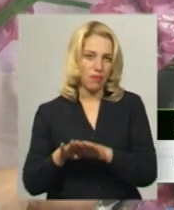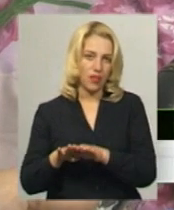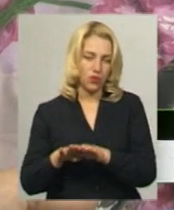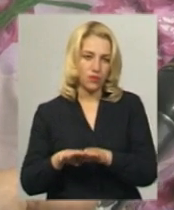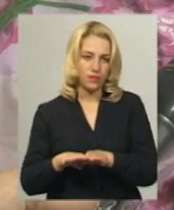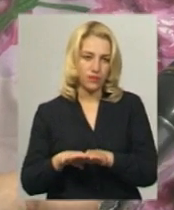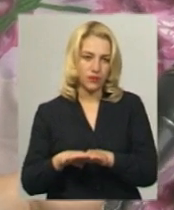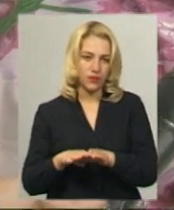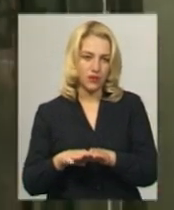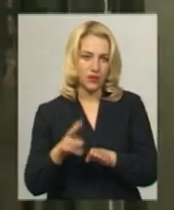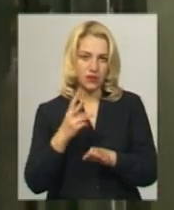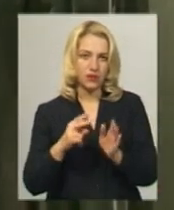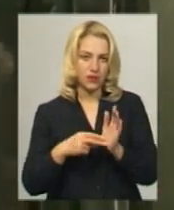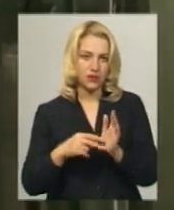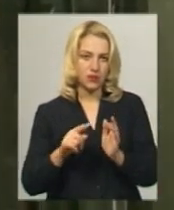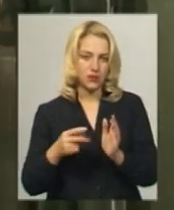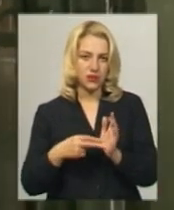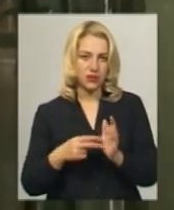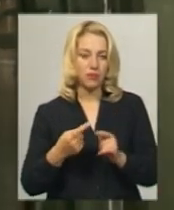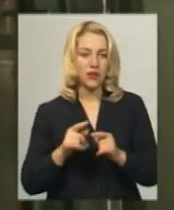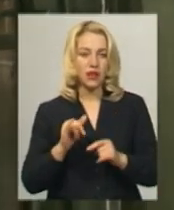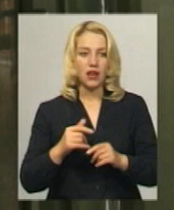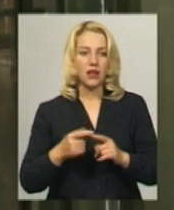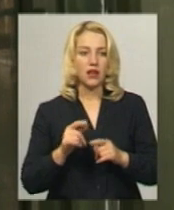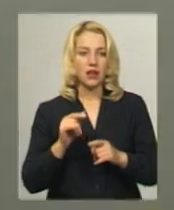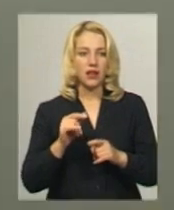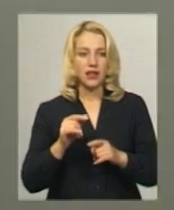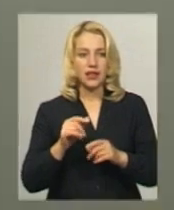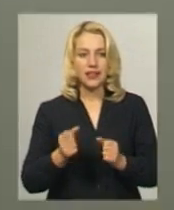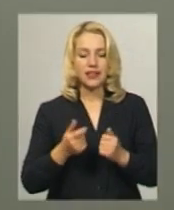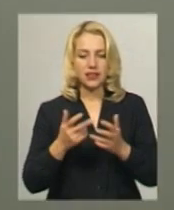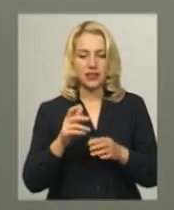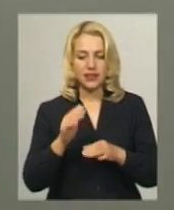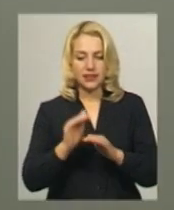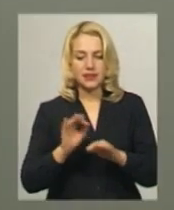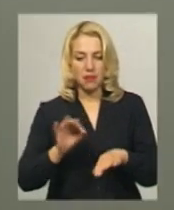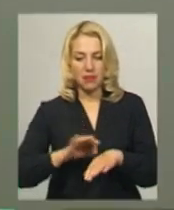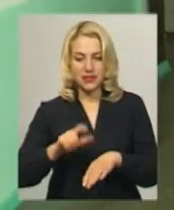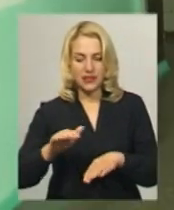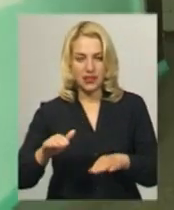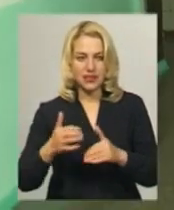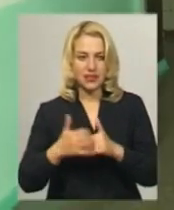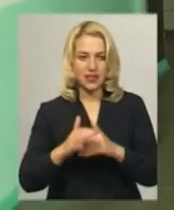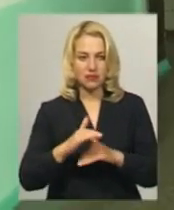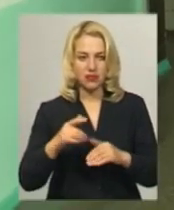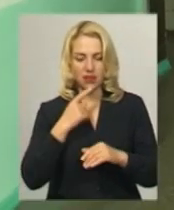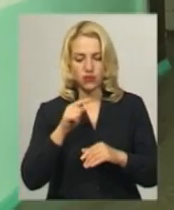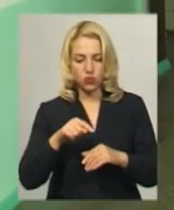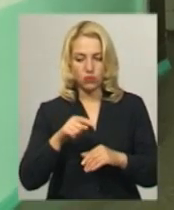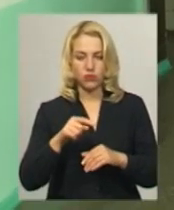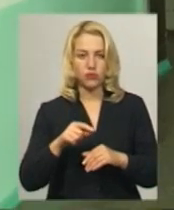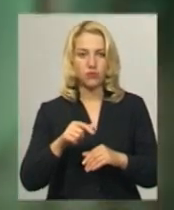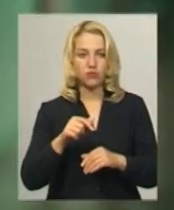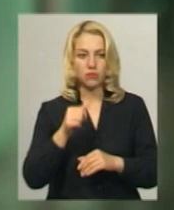37. Кількість пацієнтів з діагнозом гострий мінінгіт серед дітей у цьому місяці збільшилась, каже завідуюча дитячим